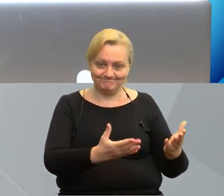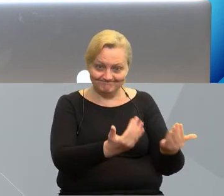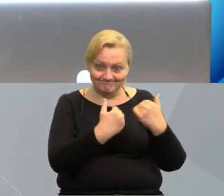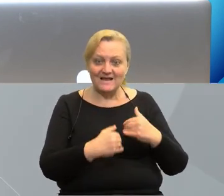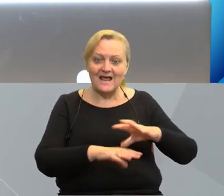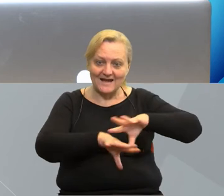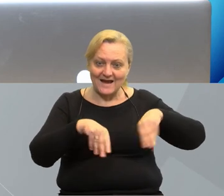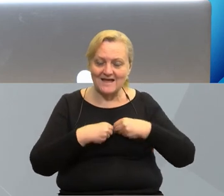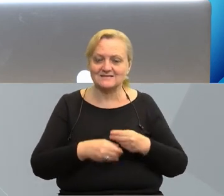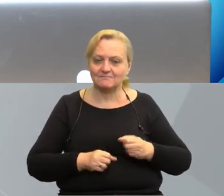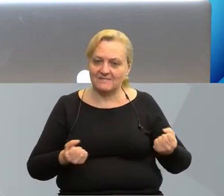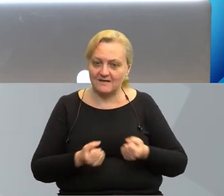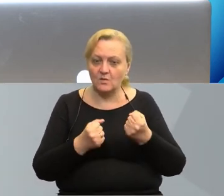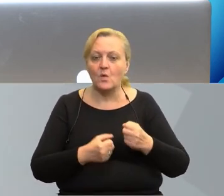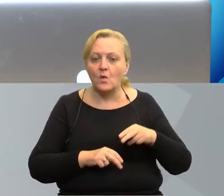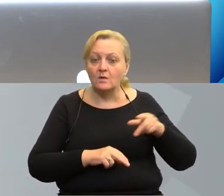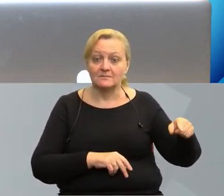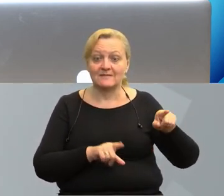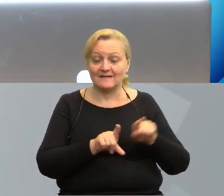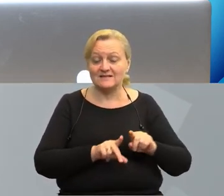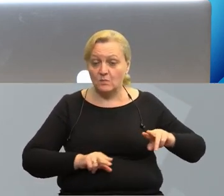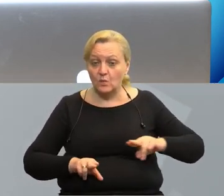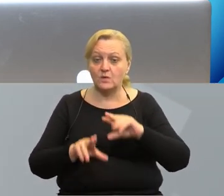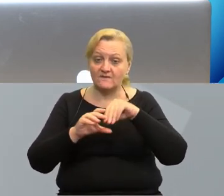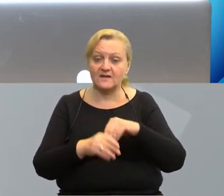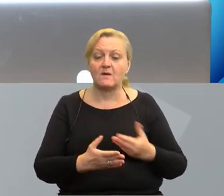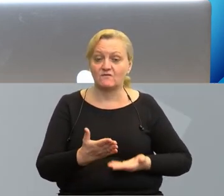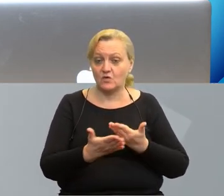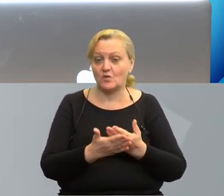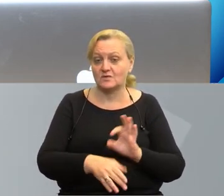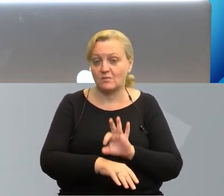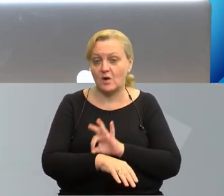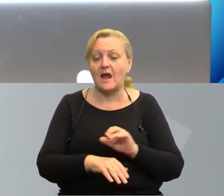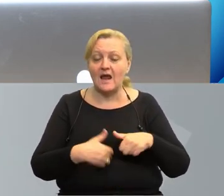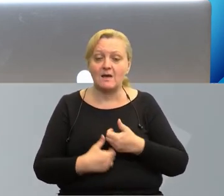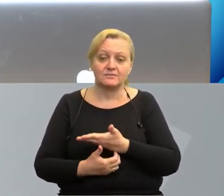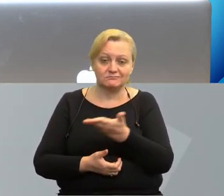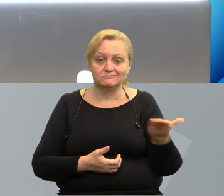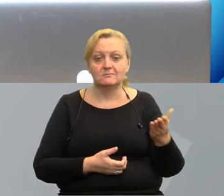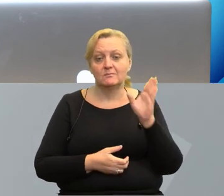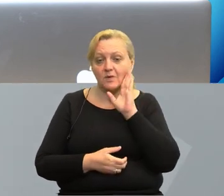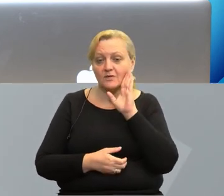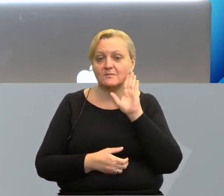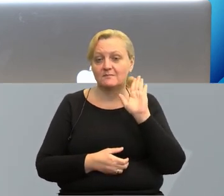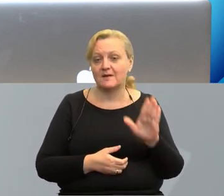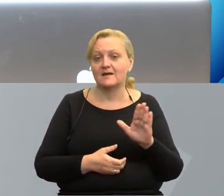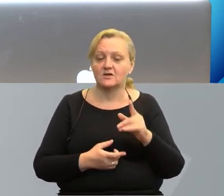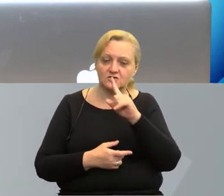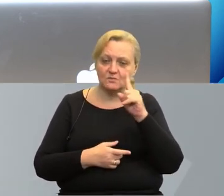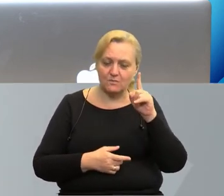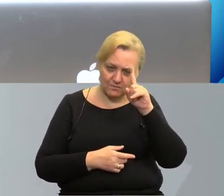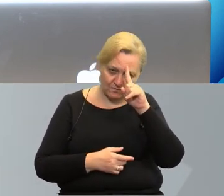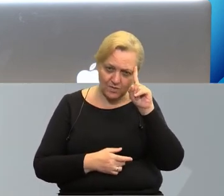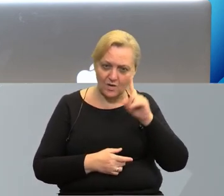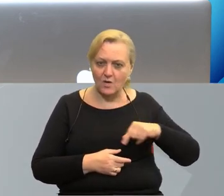i umożliwiać im udział w procesie przygotowania wniosków projektowych. Aby po prostu miały one taką legitymację społeczną.